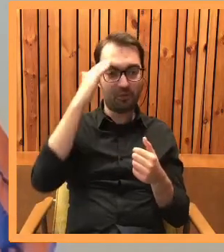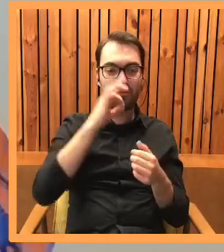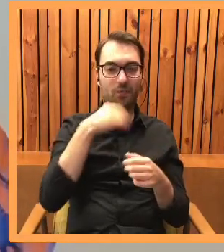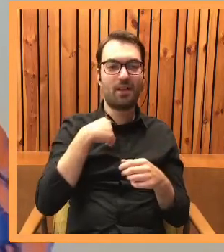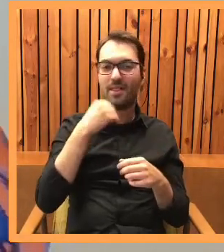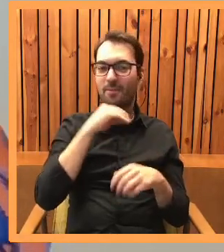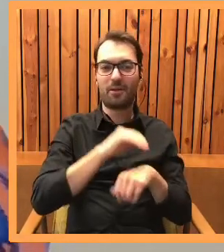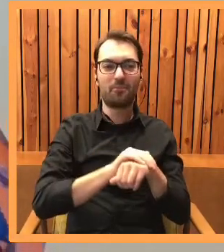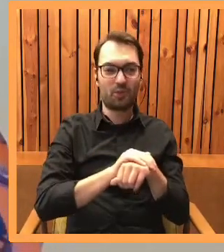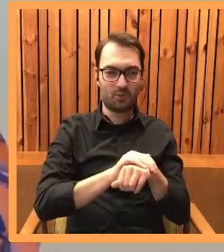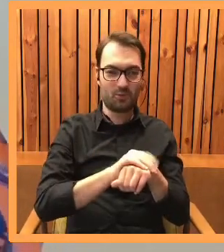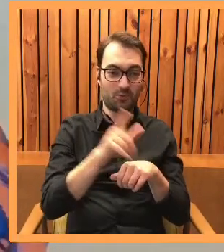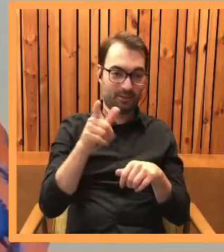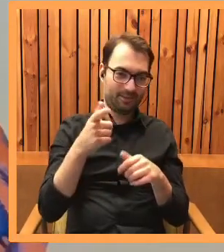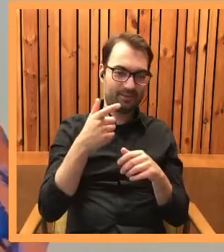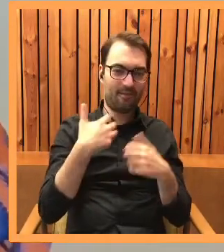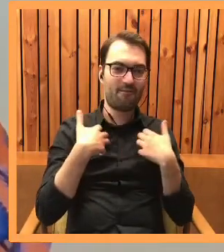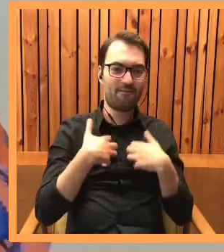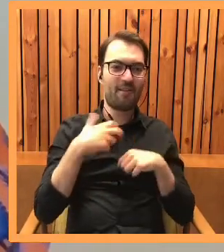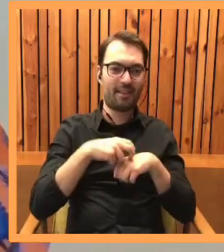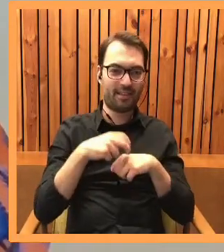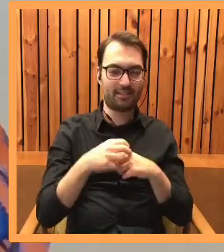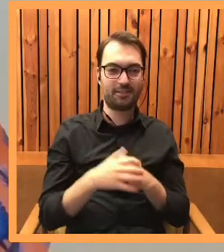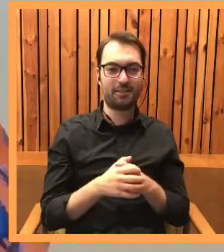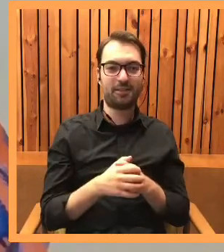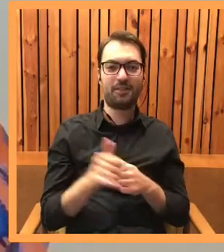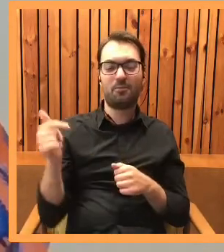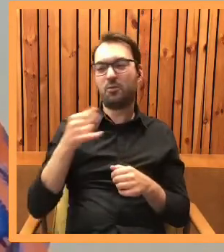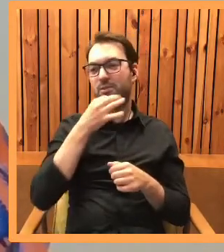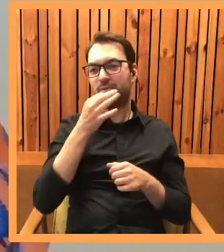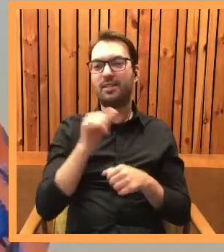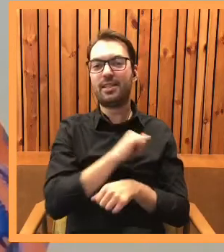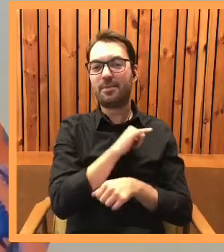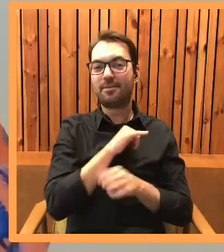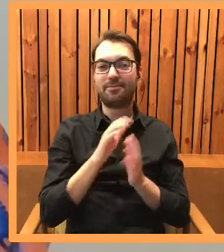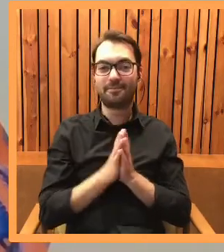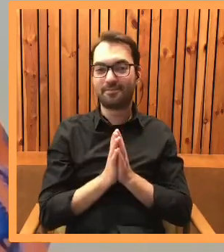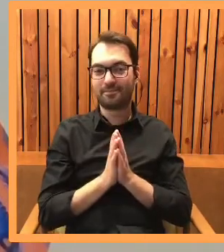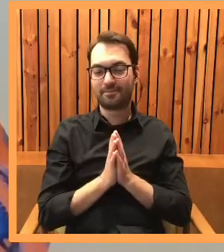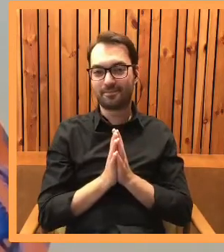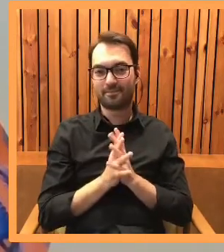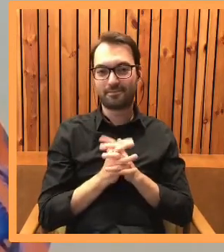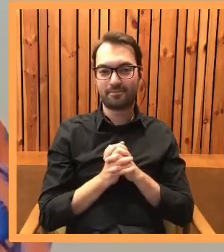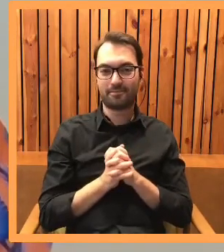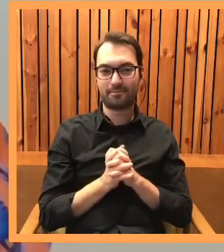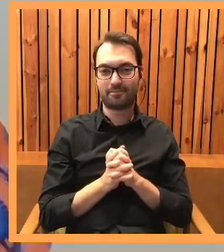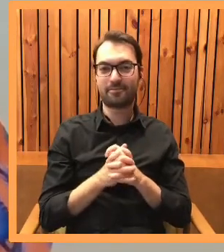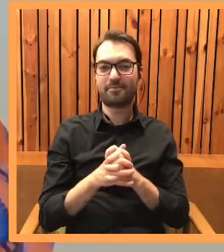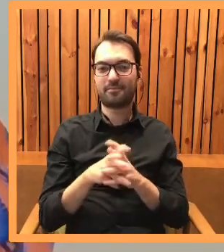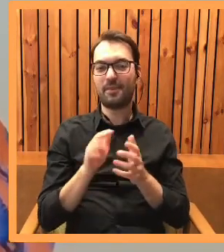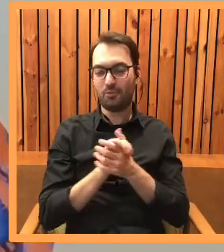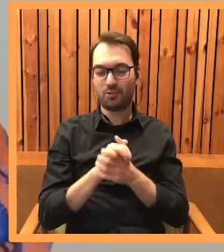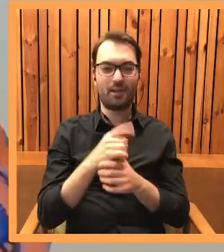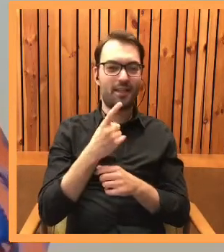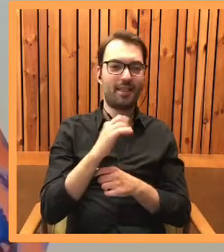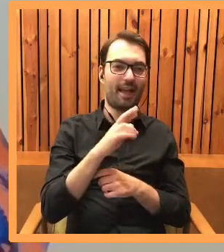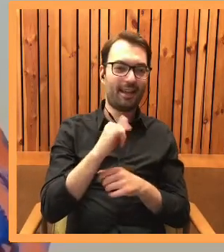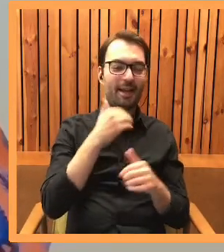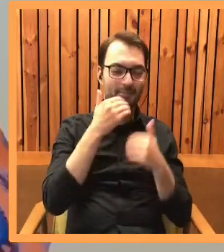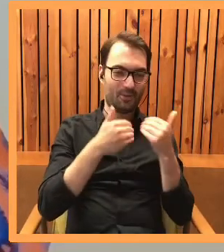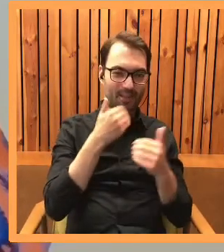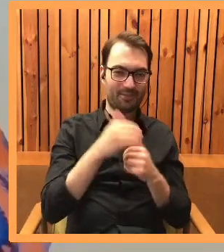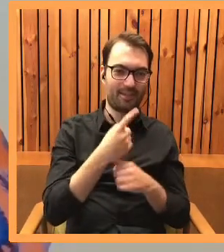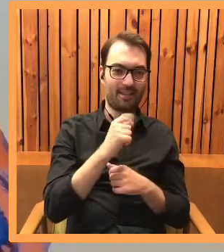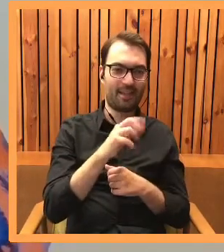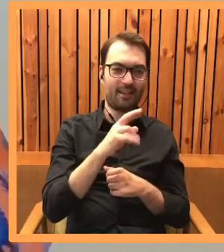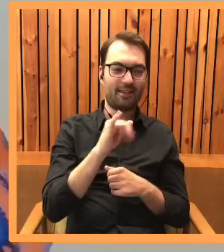od mojej najlepszej przyjaciółki, która jest weterynarzem. No to muszę zapytać o imię przyjaciółki teraz od razu. Daria. Pozdrawiam serdecznie